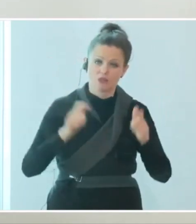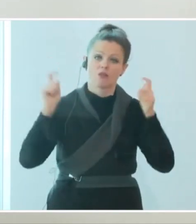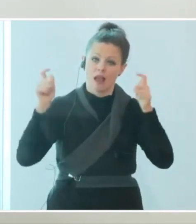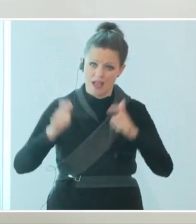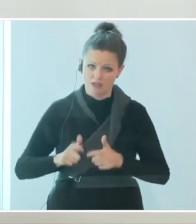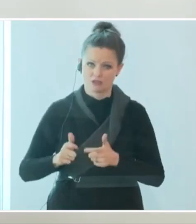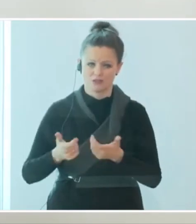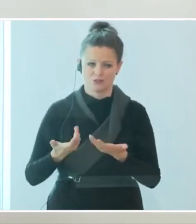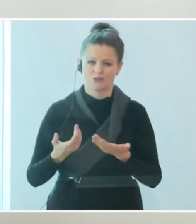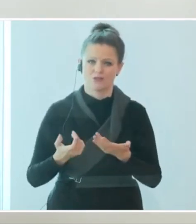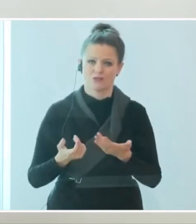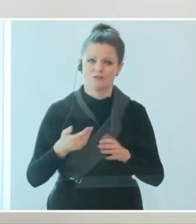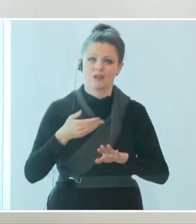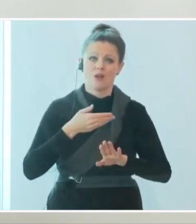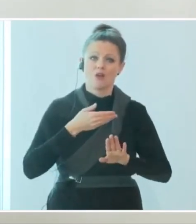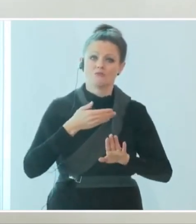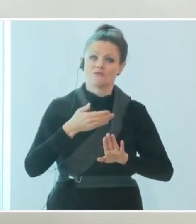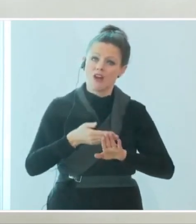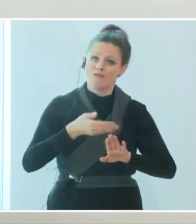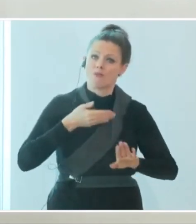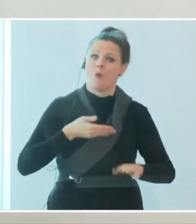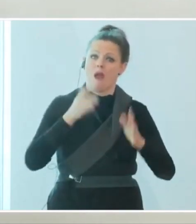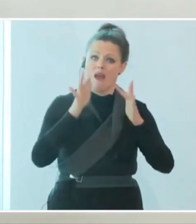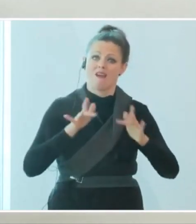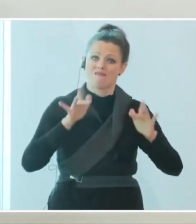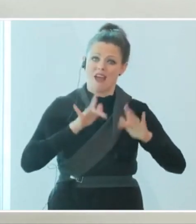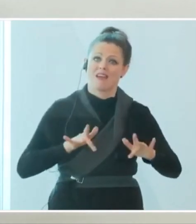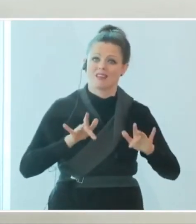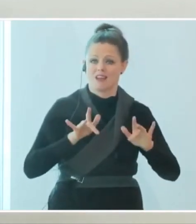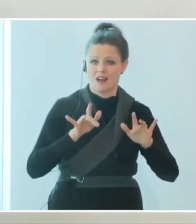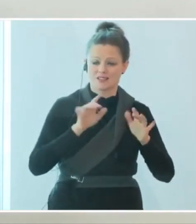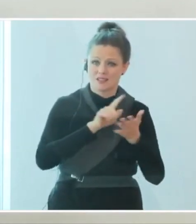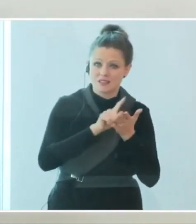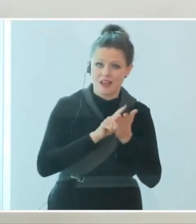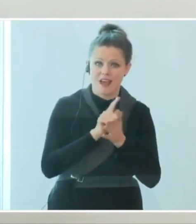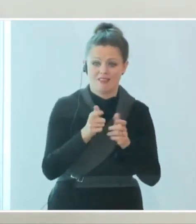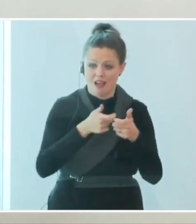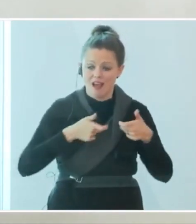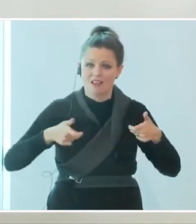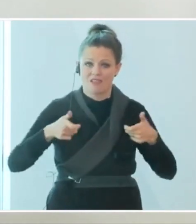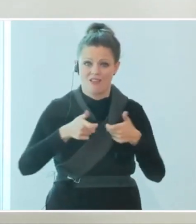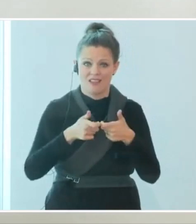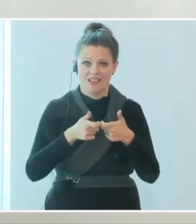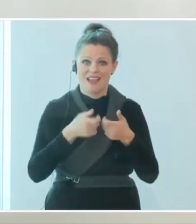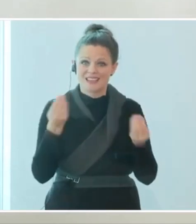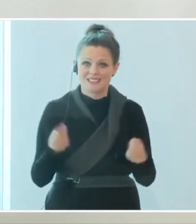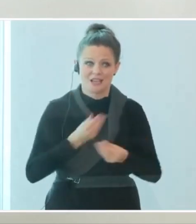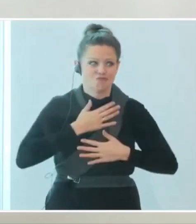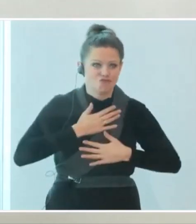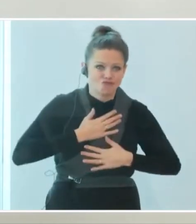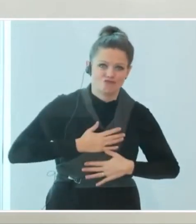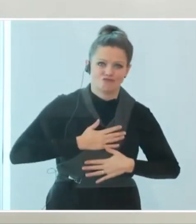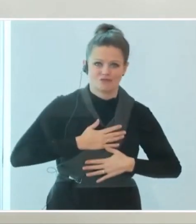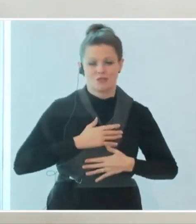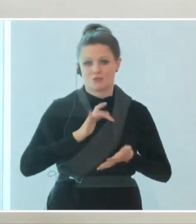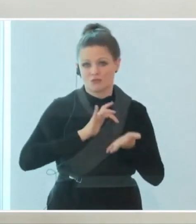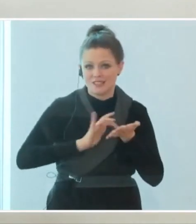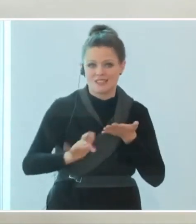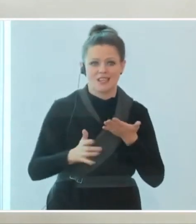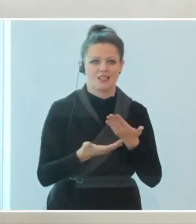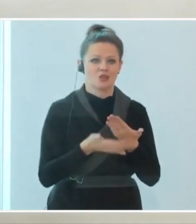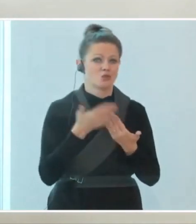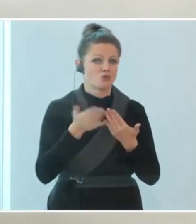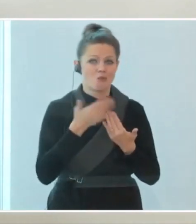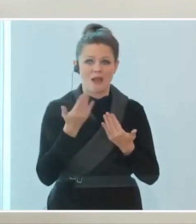Vorweihnachtszeit, Advent und wir werden auf manches Vertraute verzichten müssen, das gemütliche Miteinander bei Firmen,